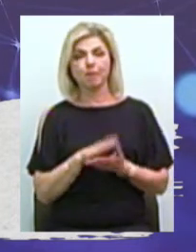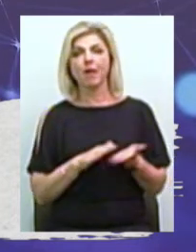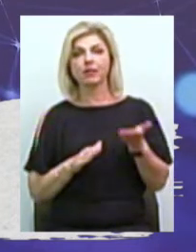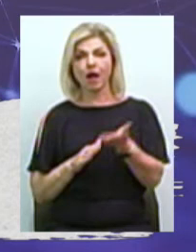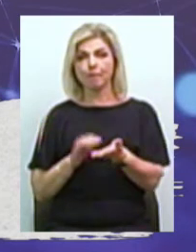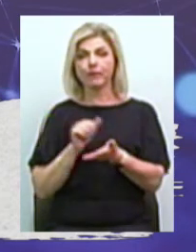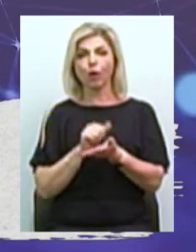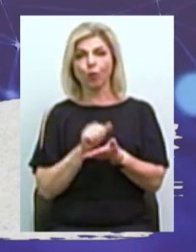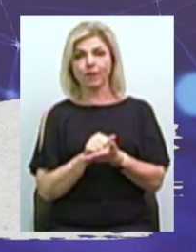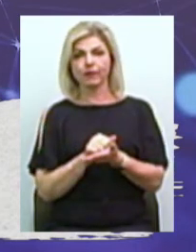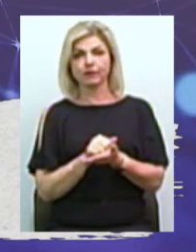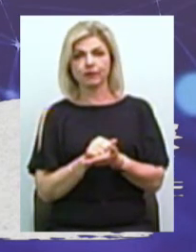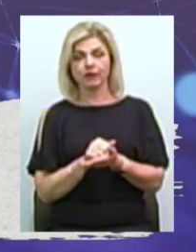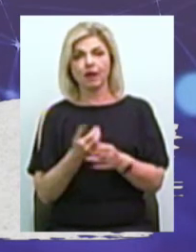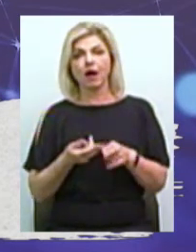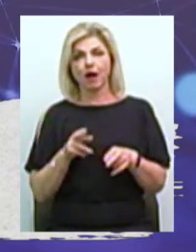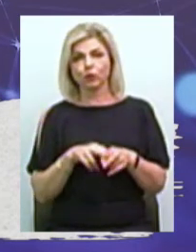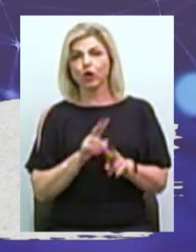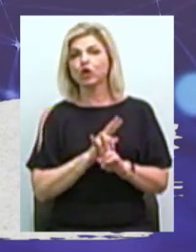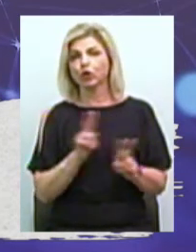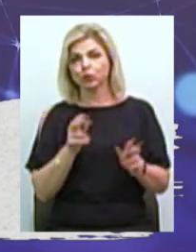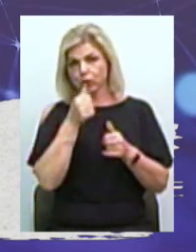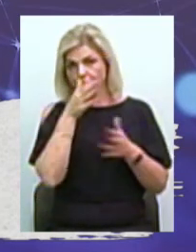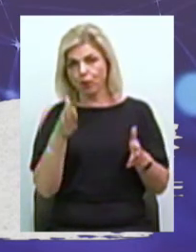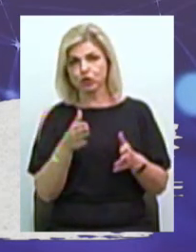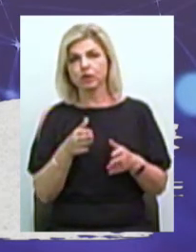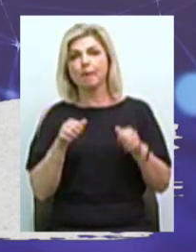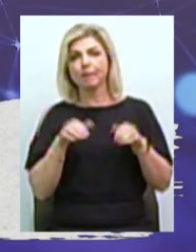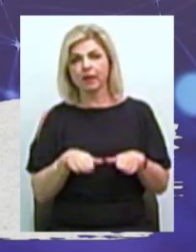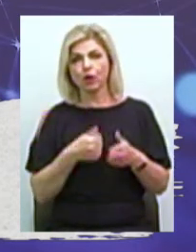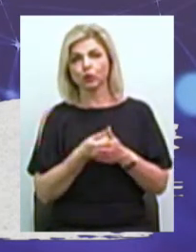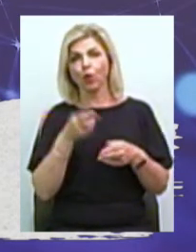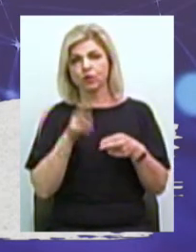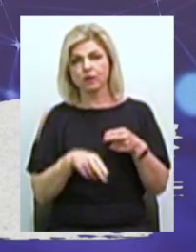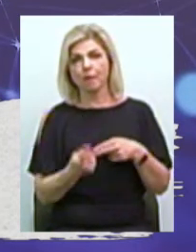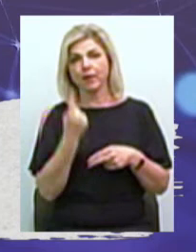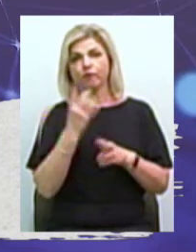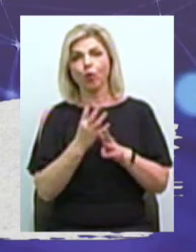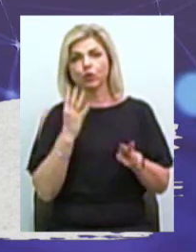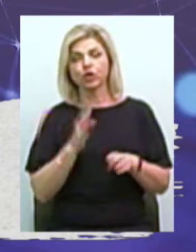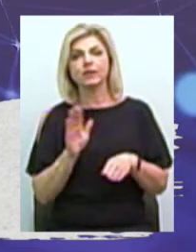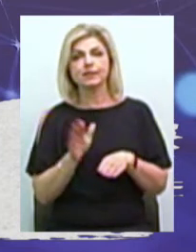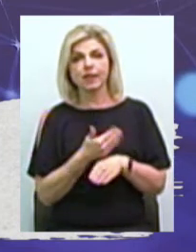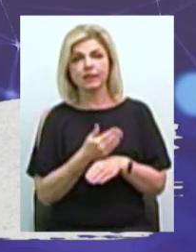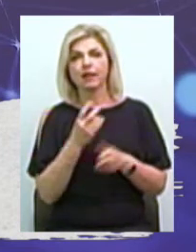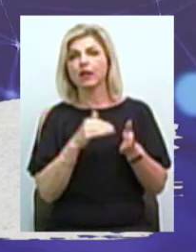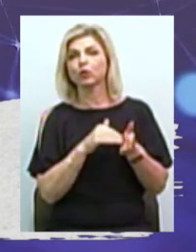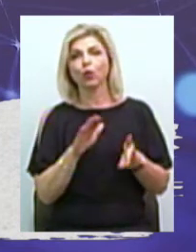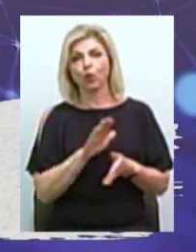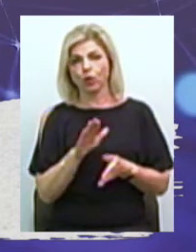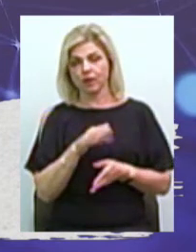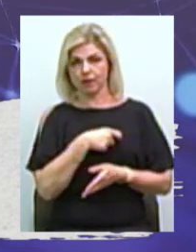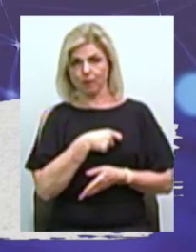документ, який ніхто не може такий прийняти до кінця Це в першу чергу зняти недоторканості